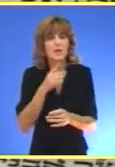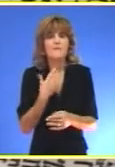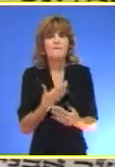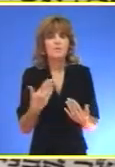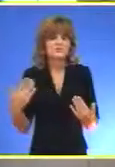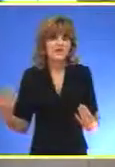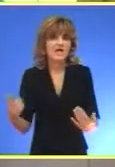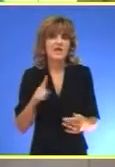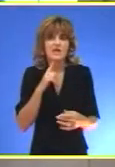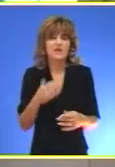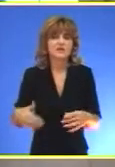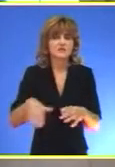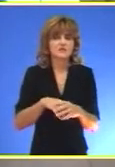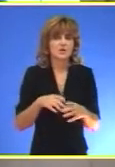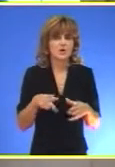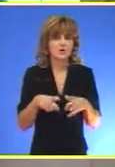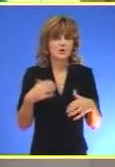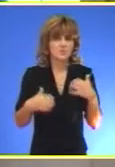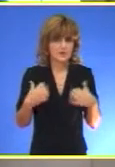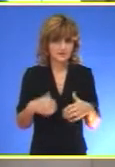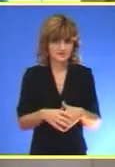I udruženje Šalom i Sugotice